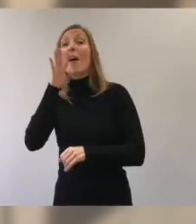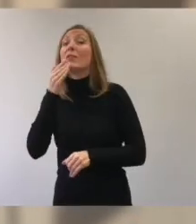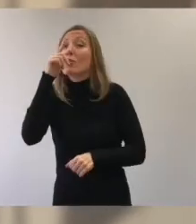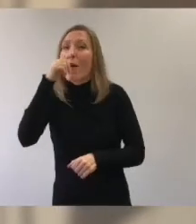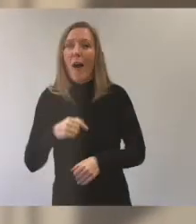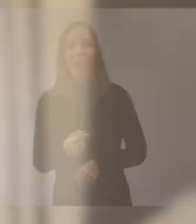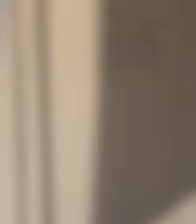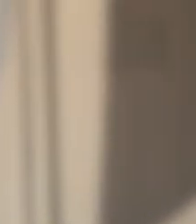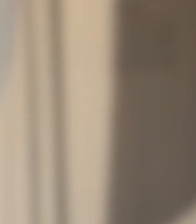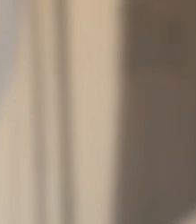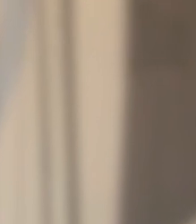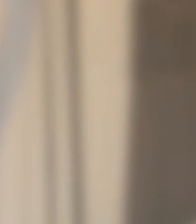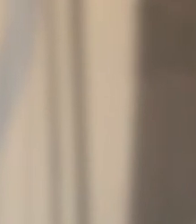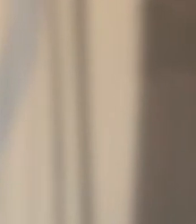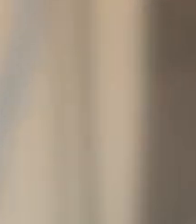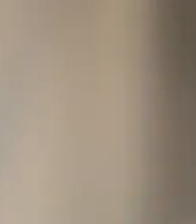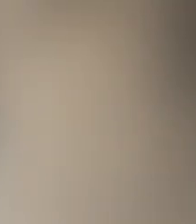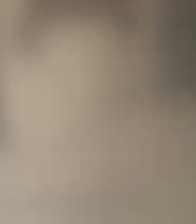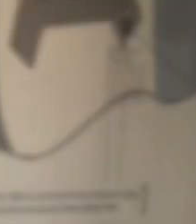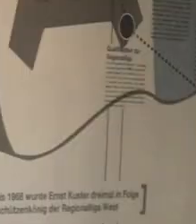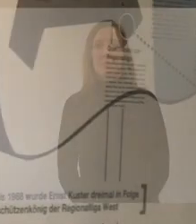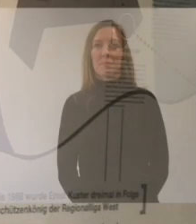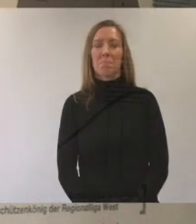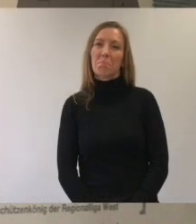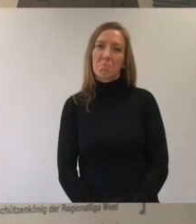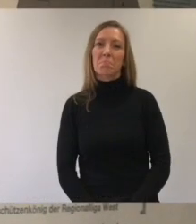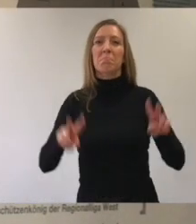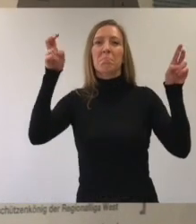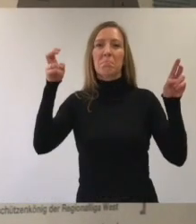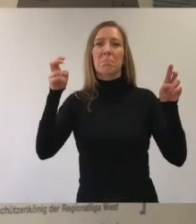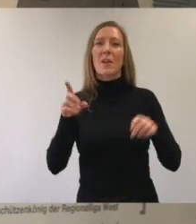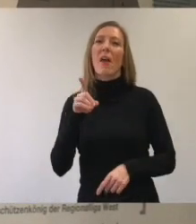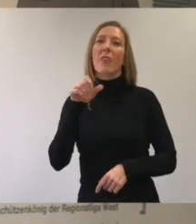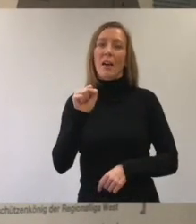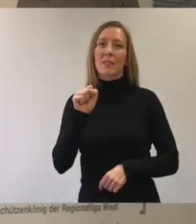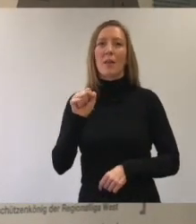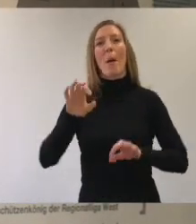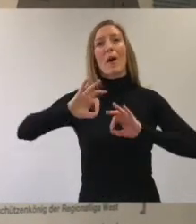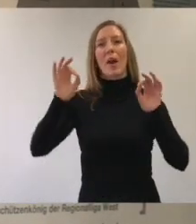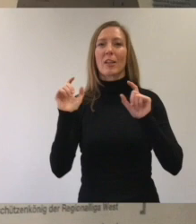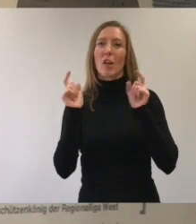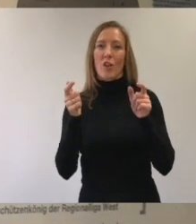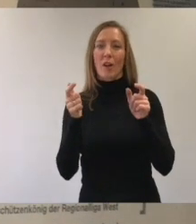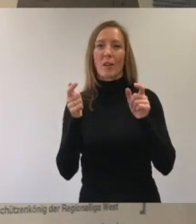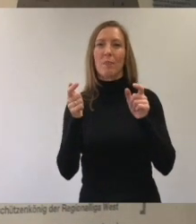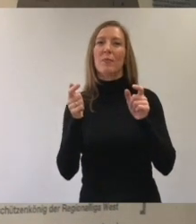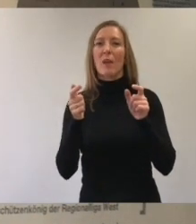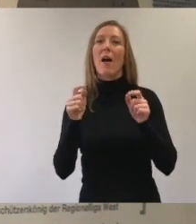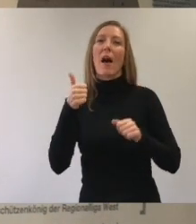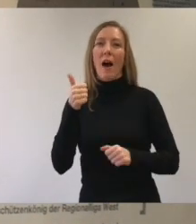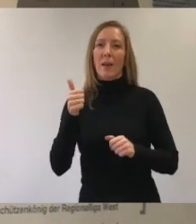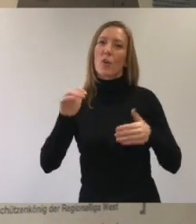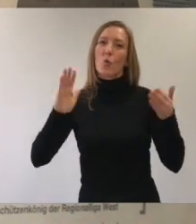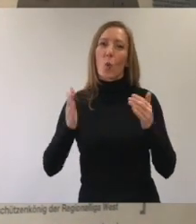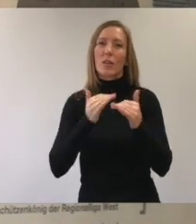vorgelesen von Manuel Hornig. Das perfekte Geschenk. Eine kurze Geschichte in leichter